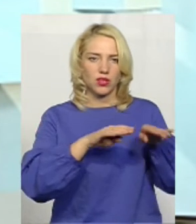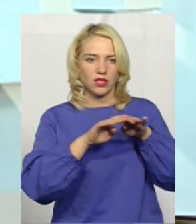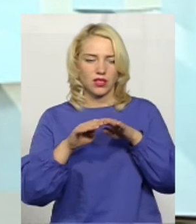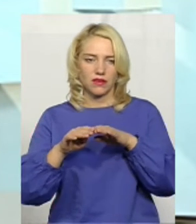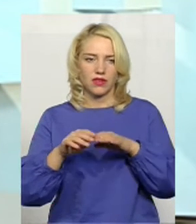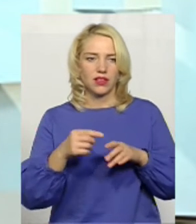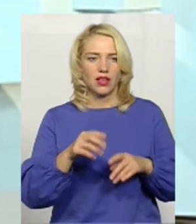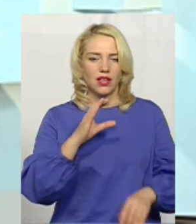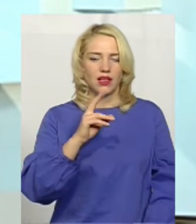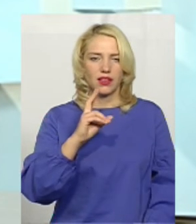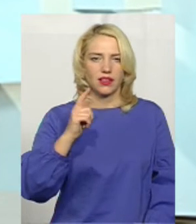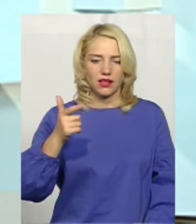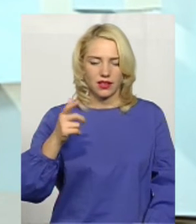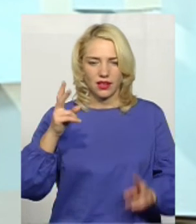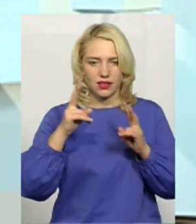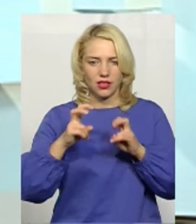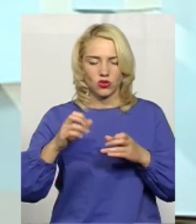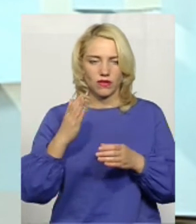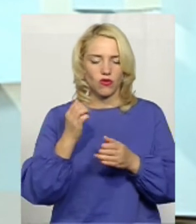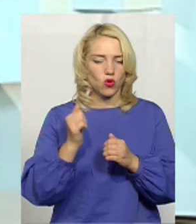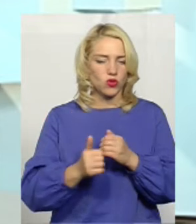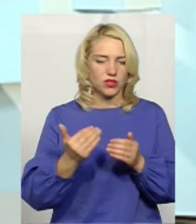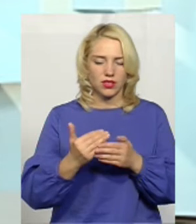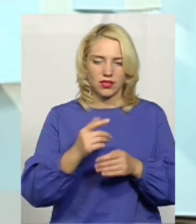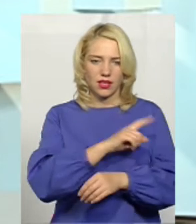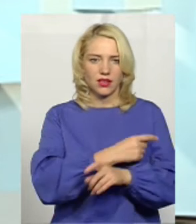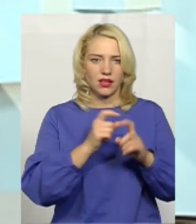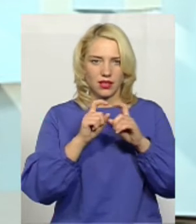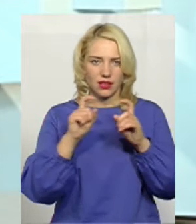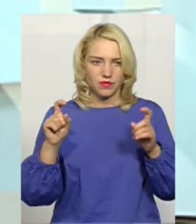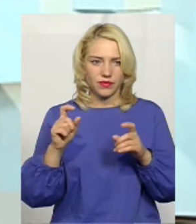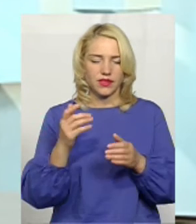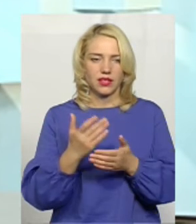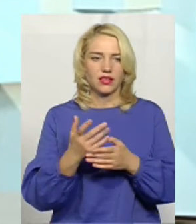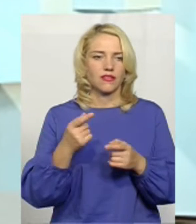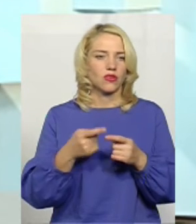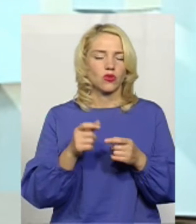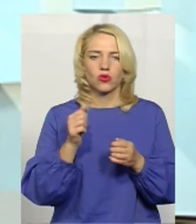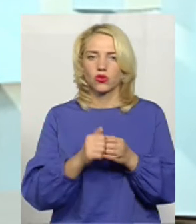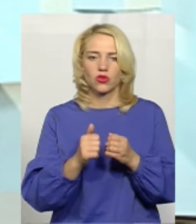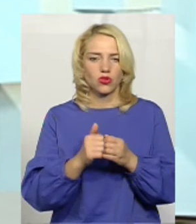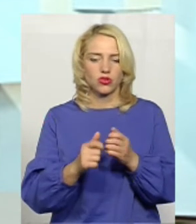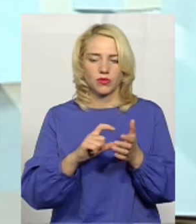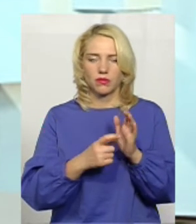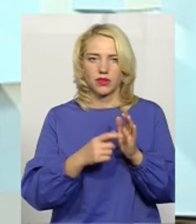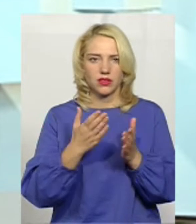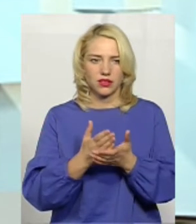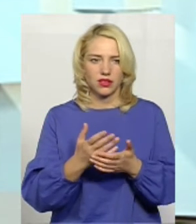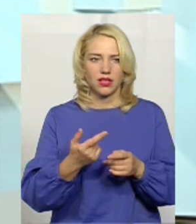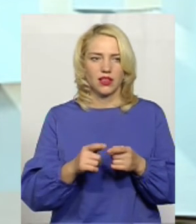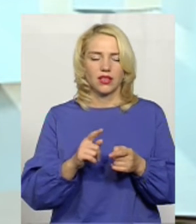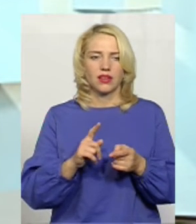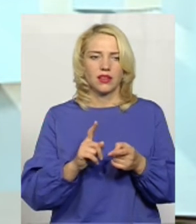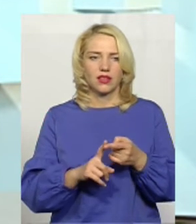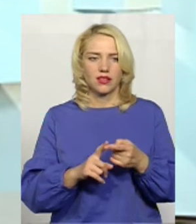Це ЕКГ, діагностика є в кожній амбулаторії, що в нашому першому центрі. в кожному кабінеті лікаря є